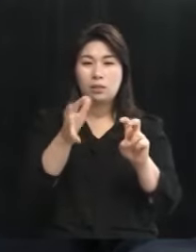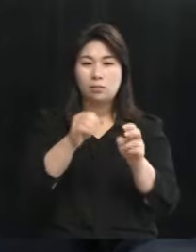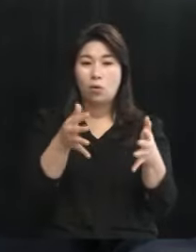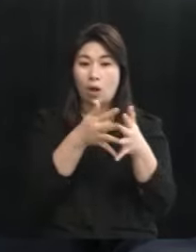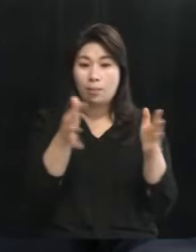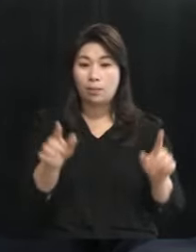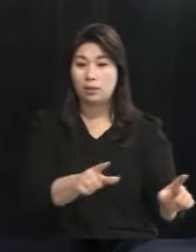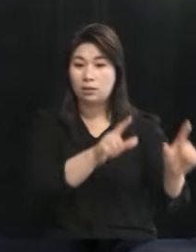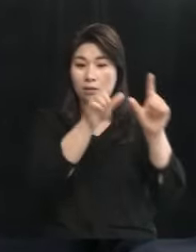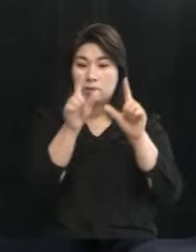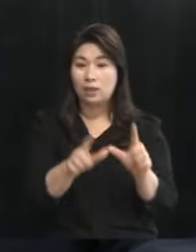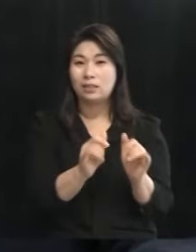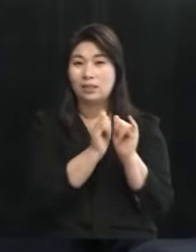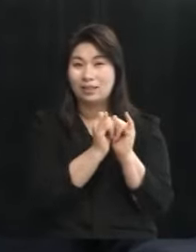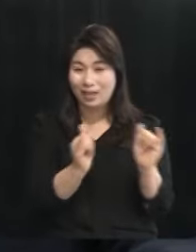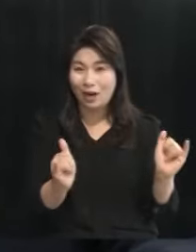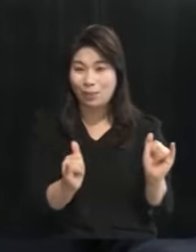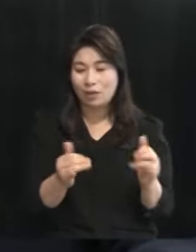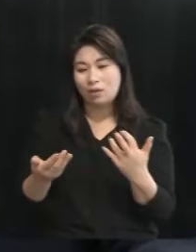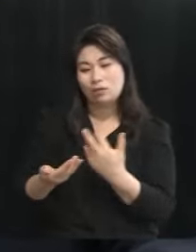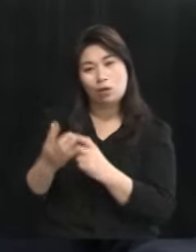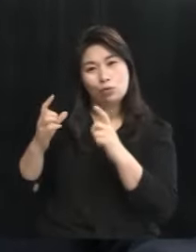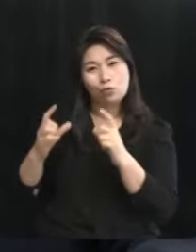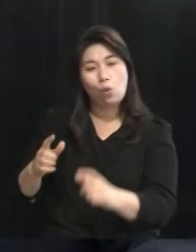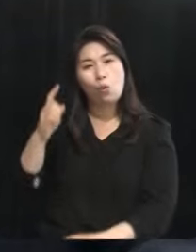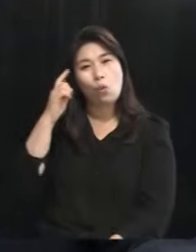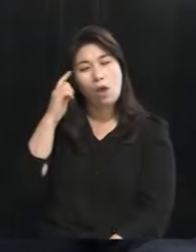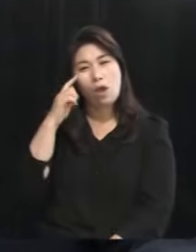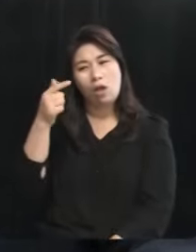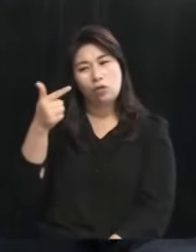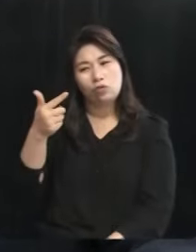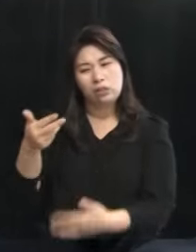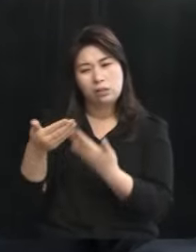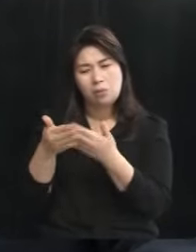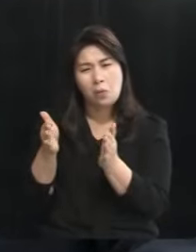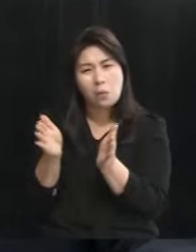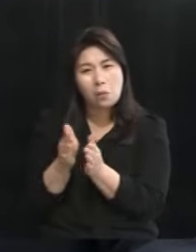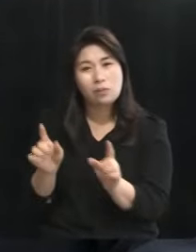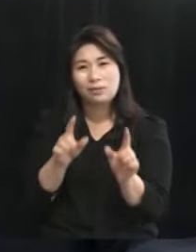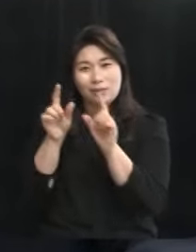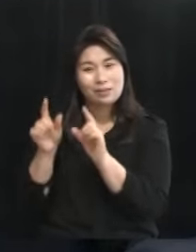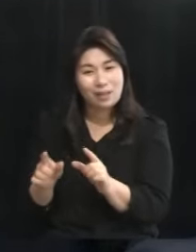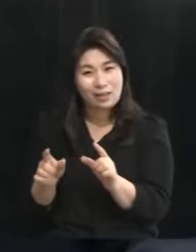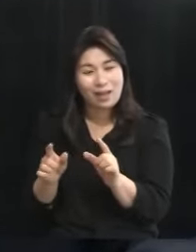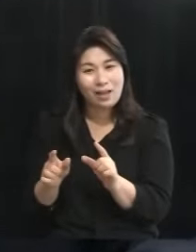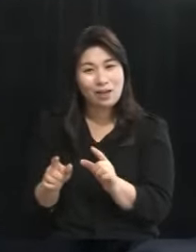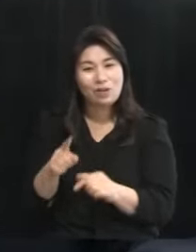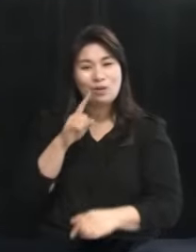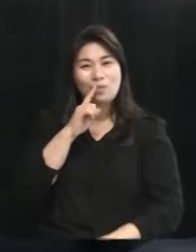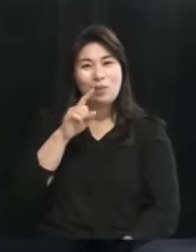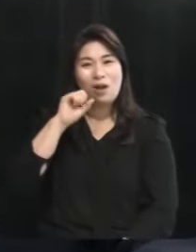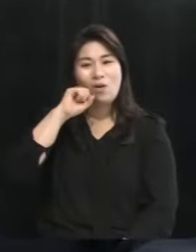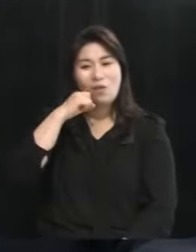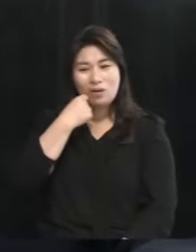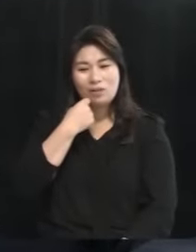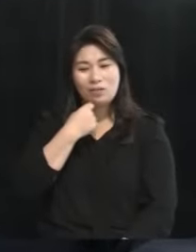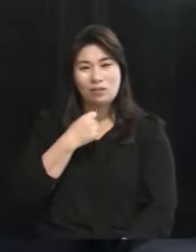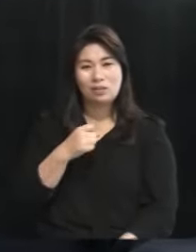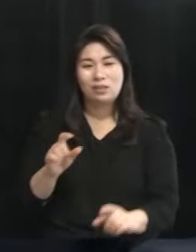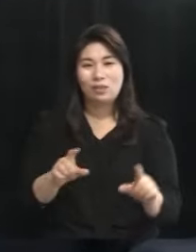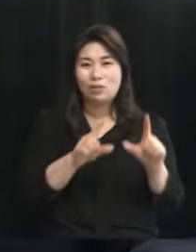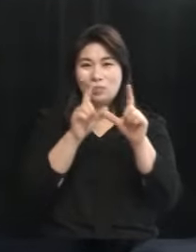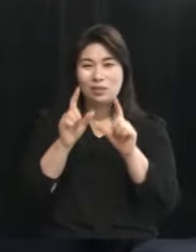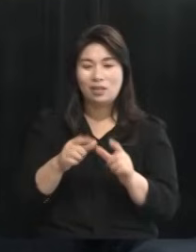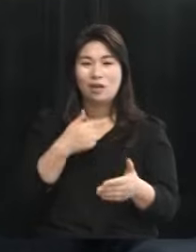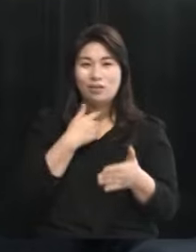거주하고 계신 분이 제주도에서는 6.7평에 거주하고 계신다 아주 어려운 민생 체험을 하고 계신지는